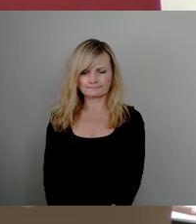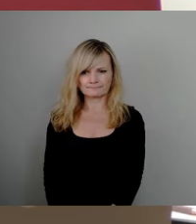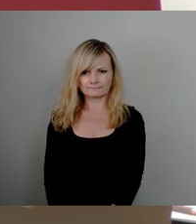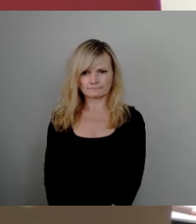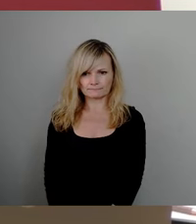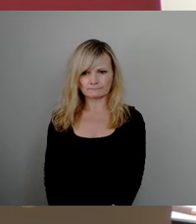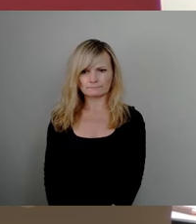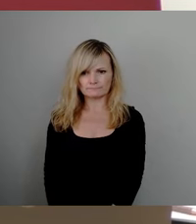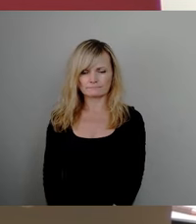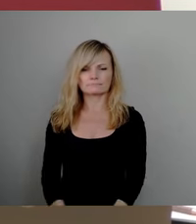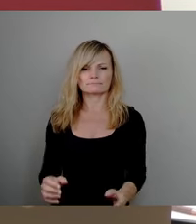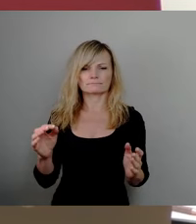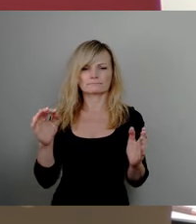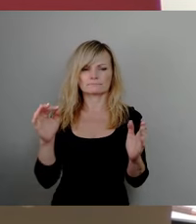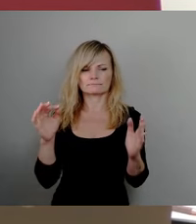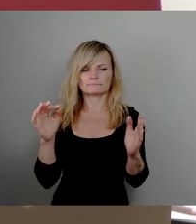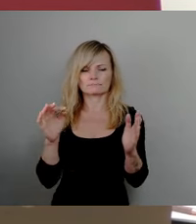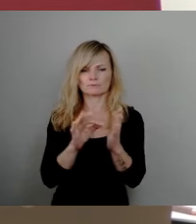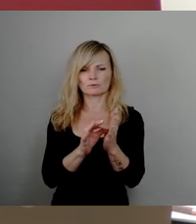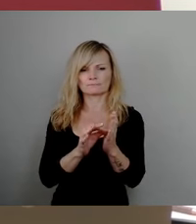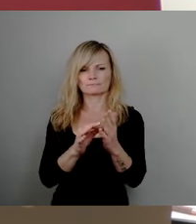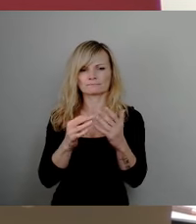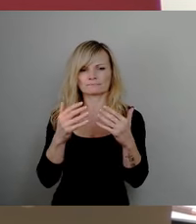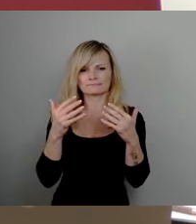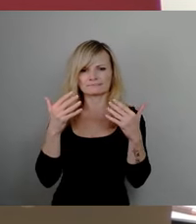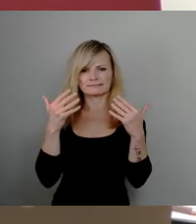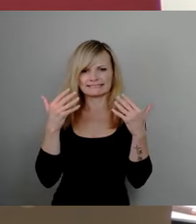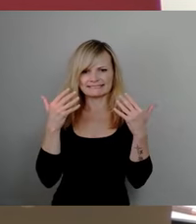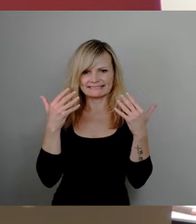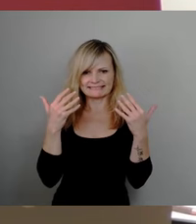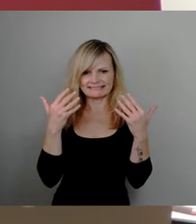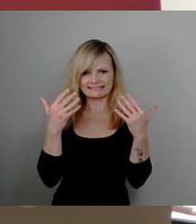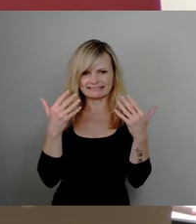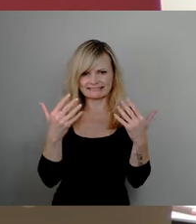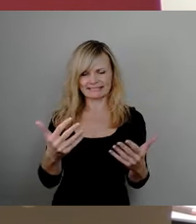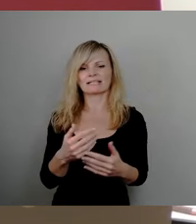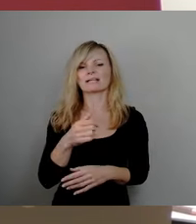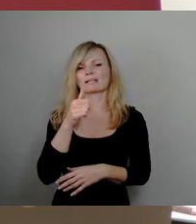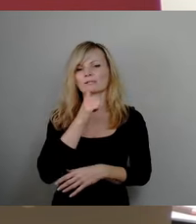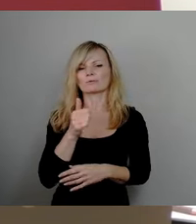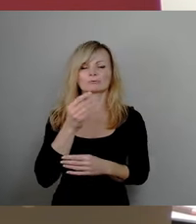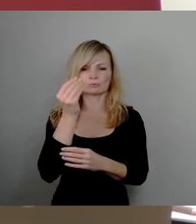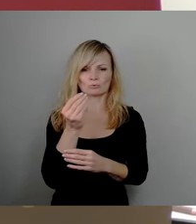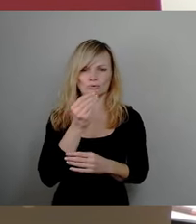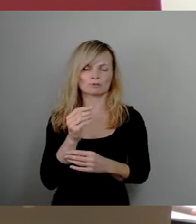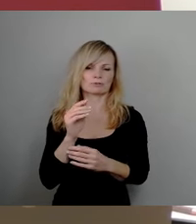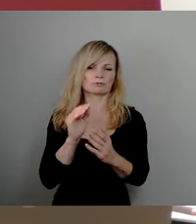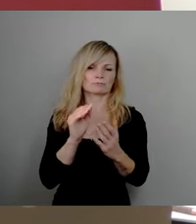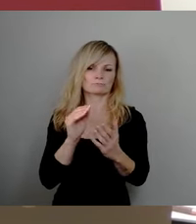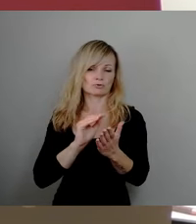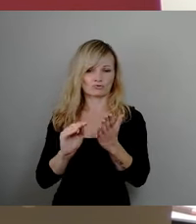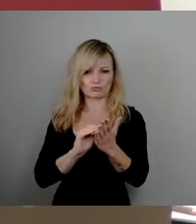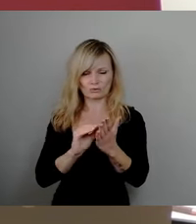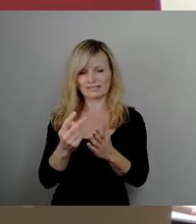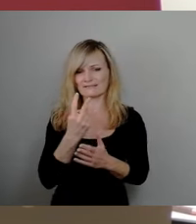Mal mit Top 10 bitte weiter, Jugendkunstschule. Hier haben wir zwei bis drei Rednerinnen oder Redner, haben einen